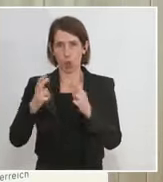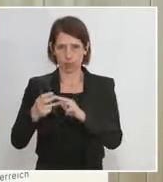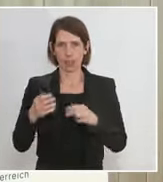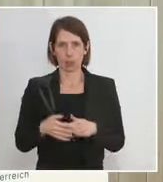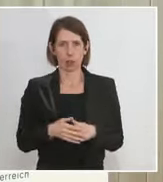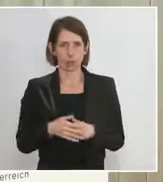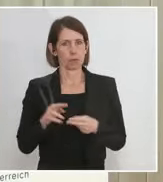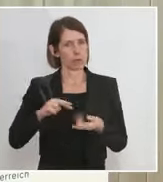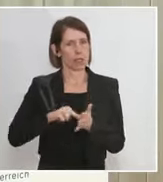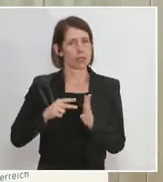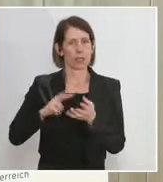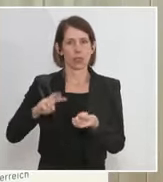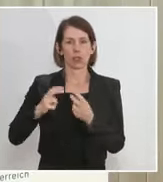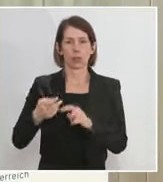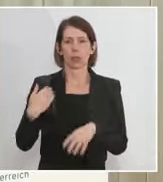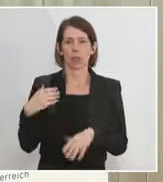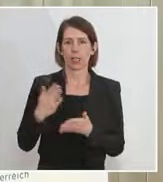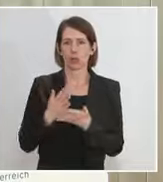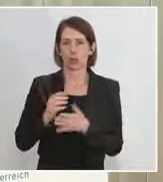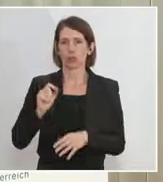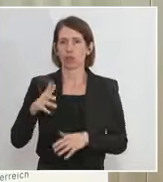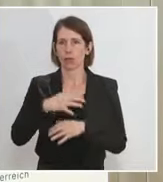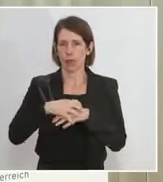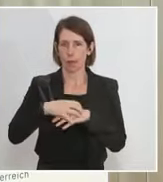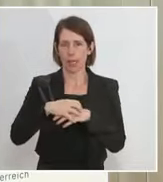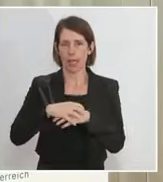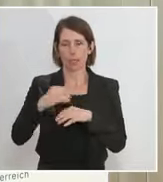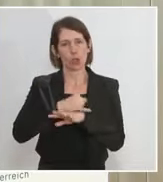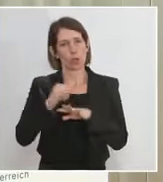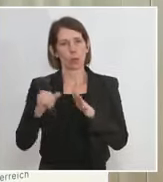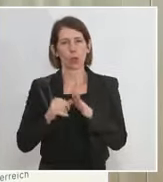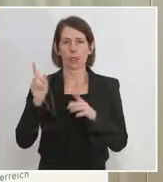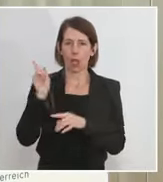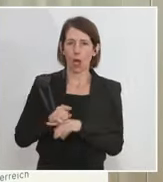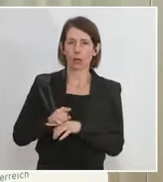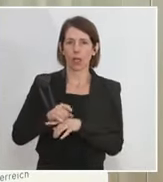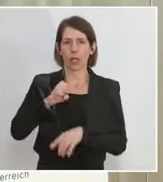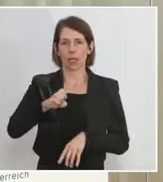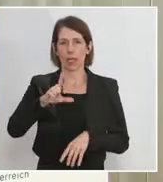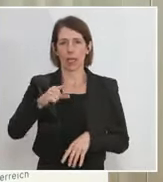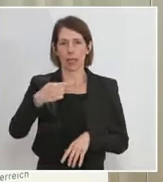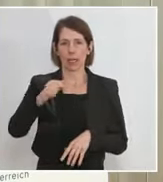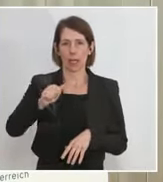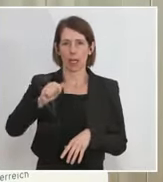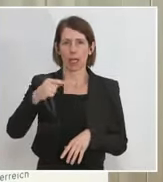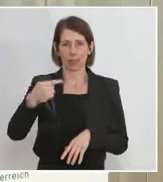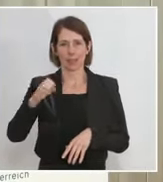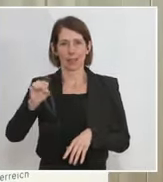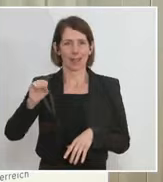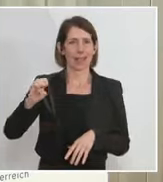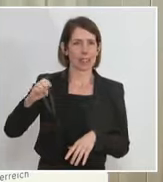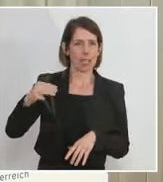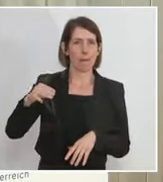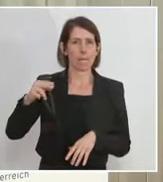Umsetzung hat es bereits am 12. März den Projektauftrag an die Elger SmbH gegeben. Dort wird